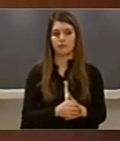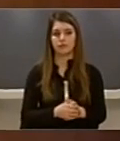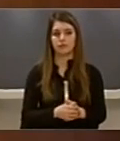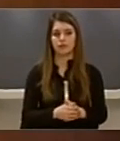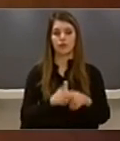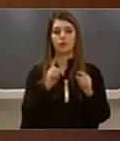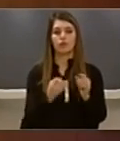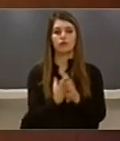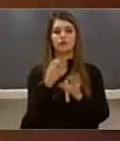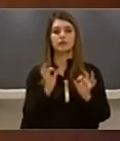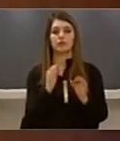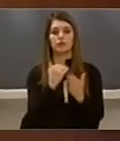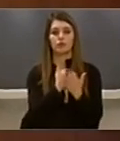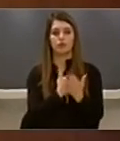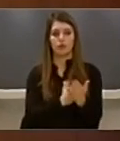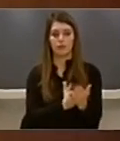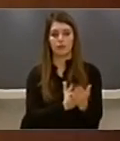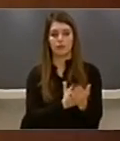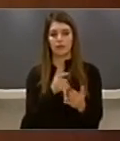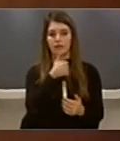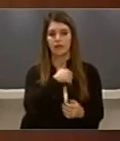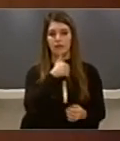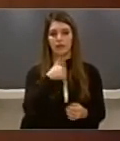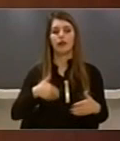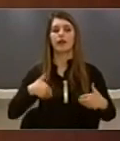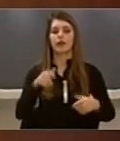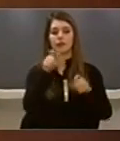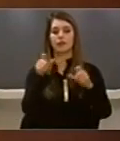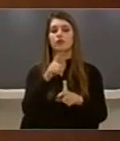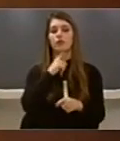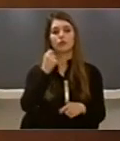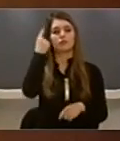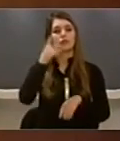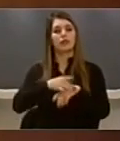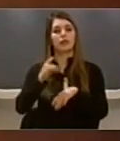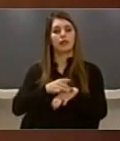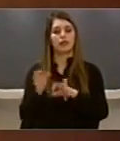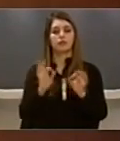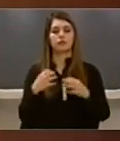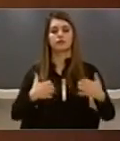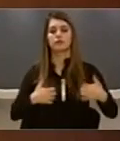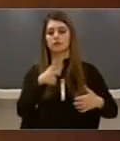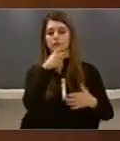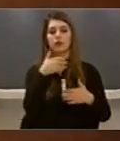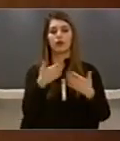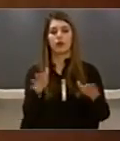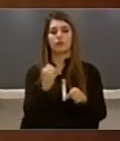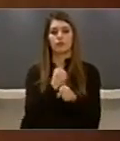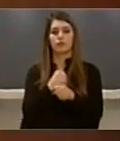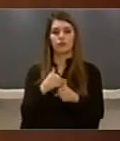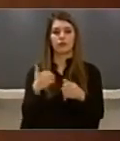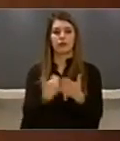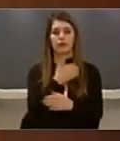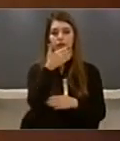të veçanta Për kreditimin dhe ndimen financiare Për ata të rrinjë që ka një ide Dhe ga dishmëri për investime Dhe hapje të vendeve të reja të